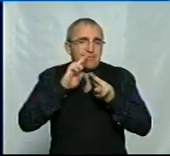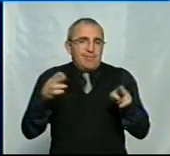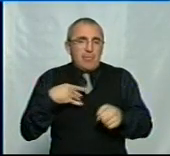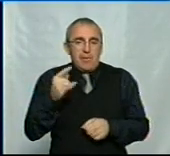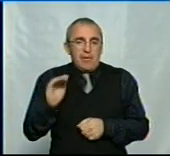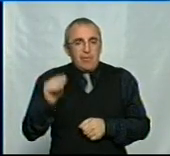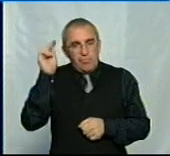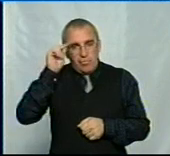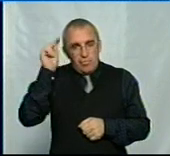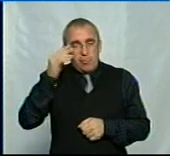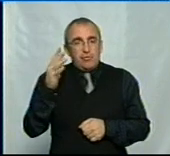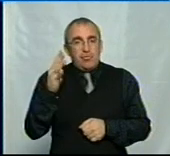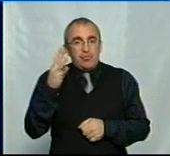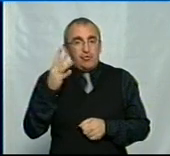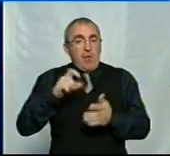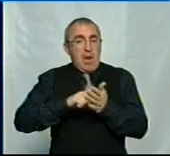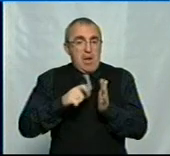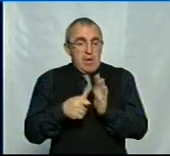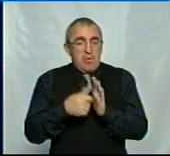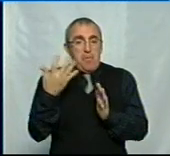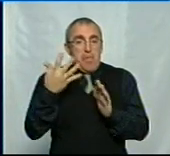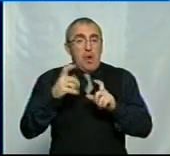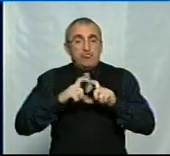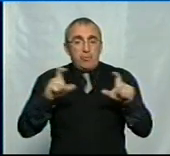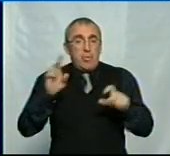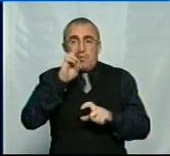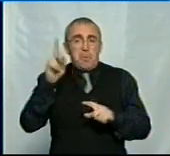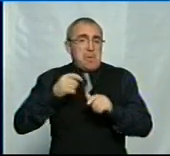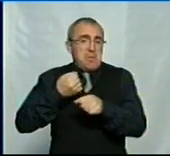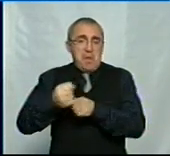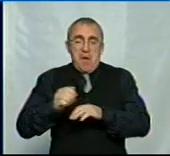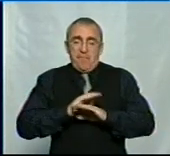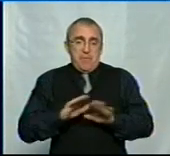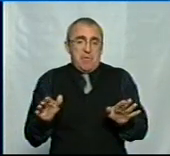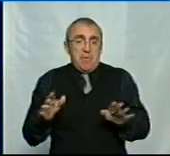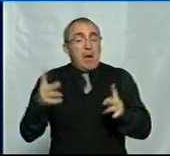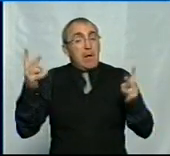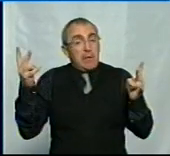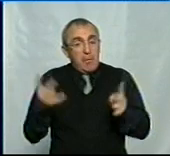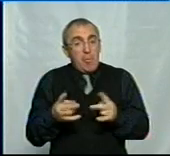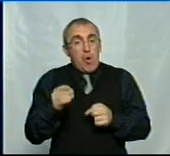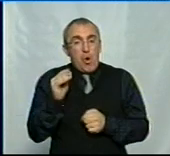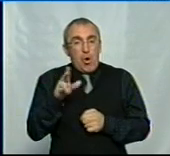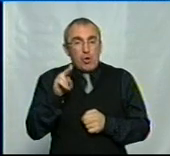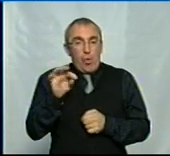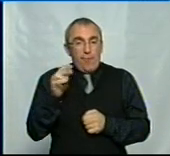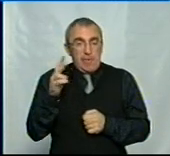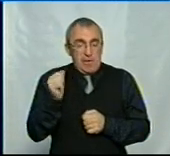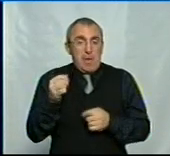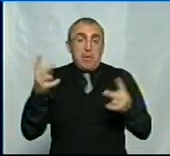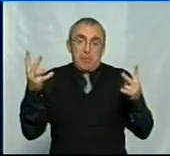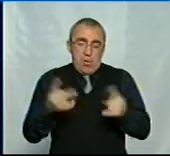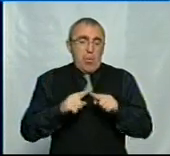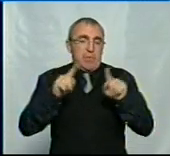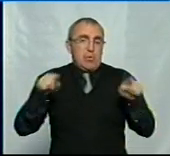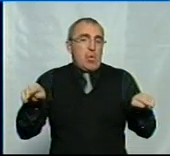дитина навчається в четвертому класі, в п'ятій школі ніхто не вимагав, але необхідність довідки, це є необхідність